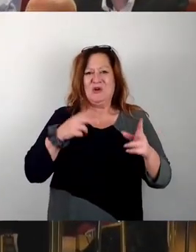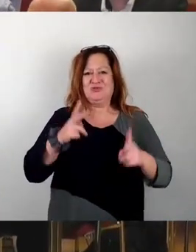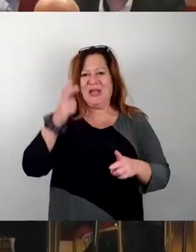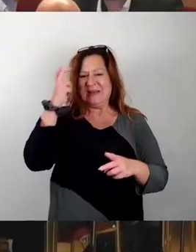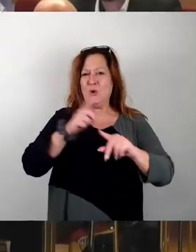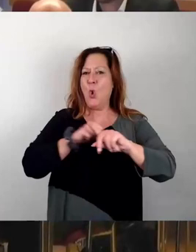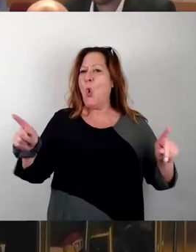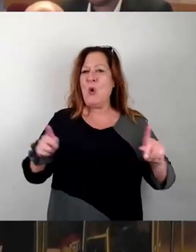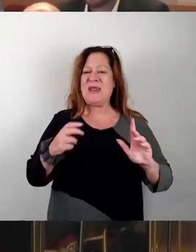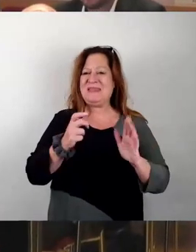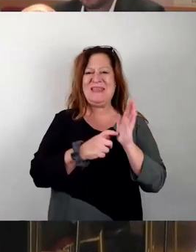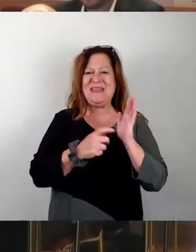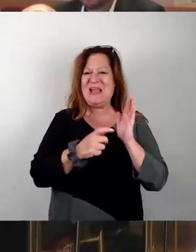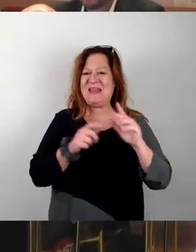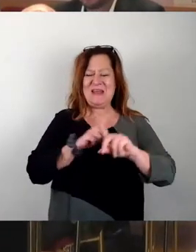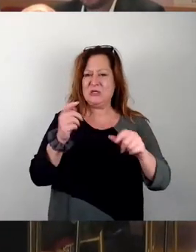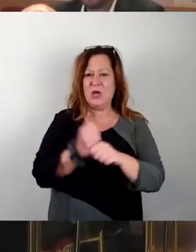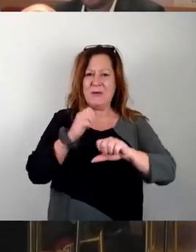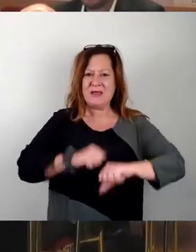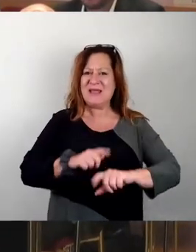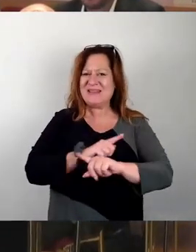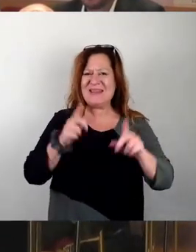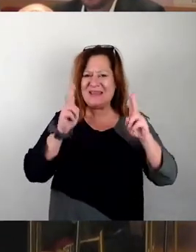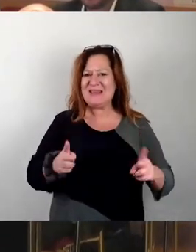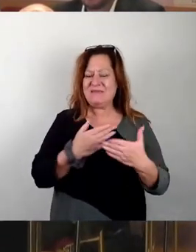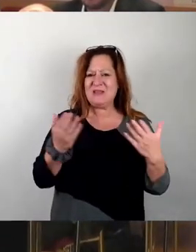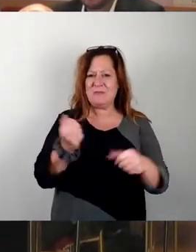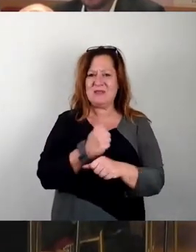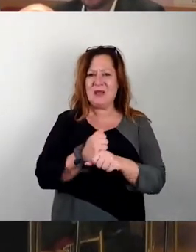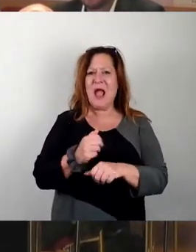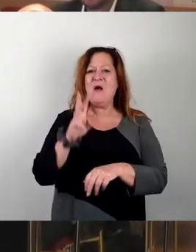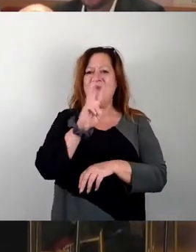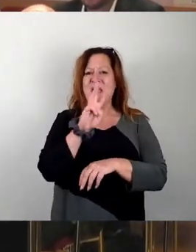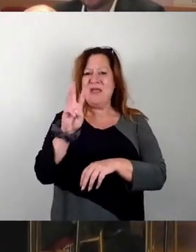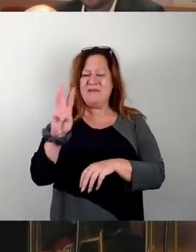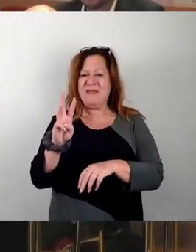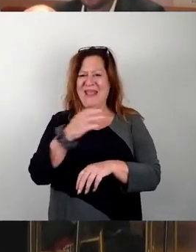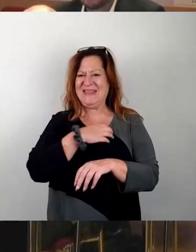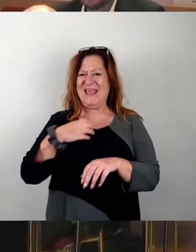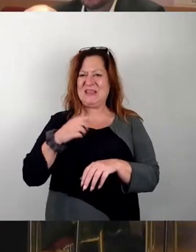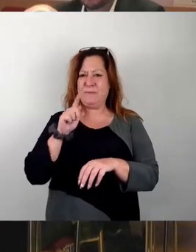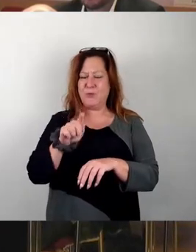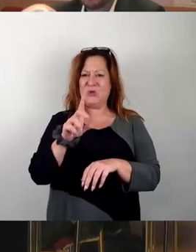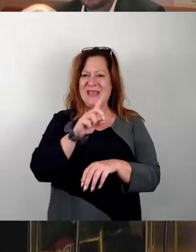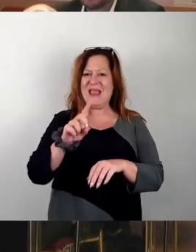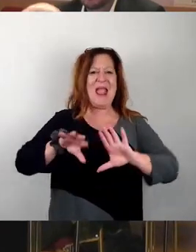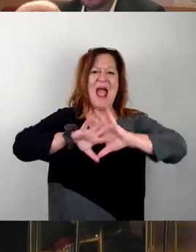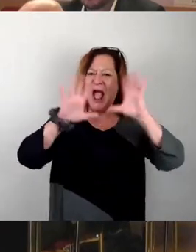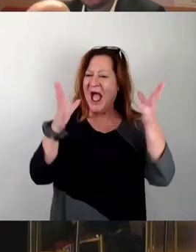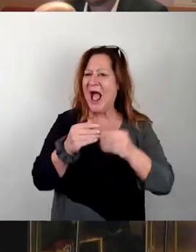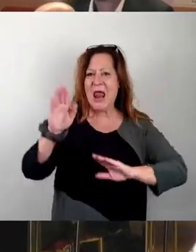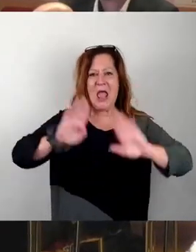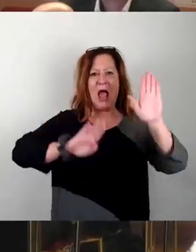können. Und zweitens ist es nicht richtig, was die Kollegin gesagt hat. Auf www.dresden.de sind alle Abstimmungspunkte außer der nicht